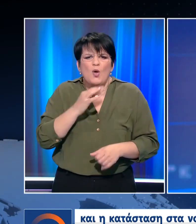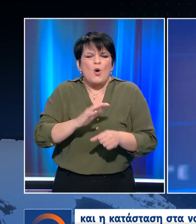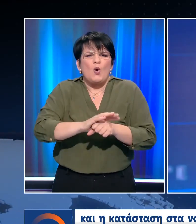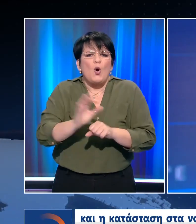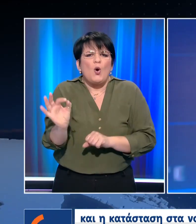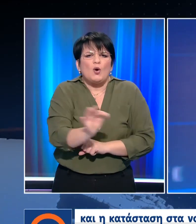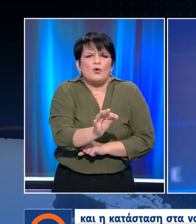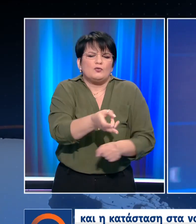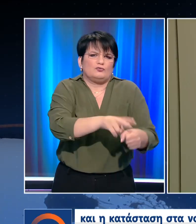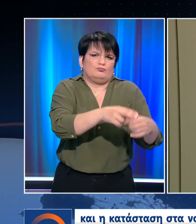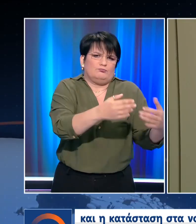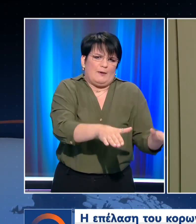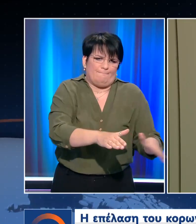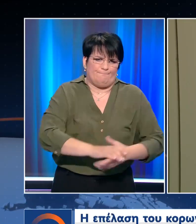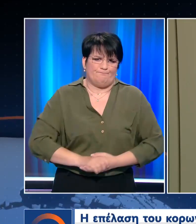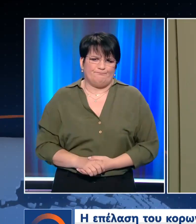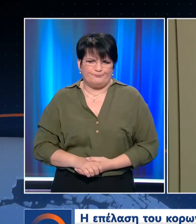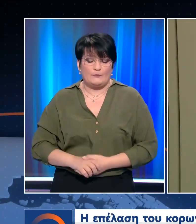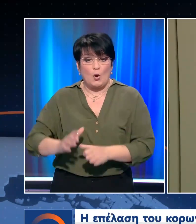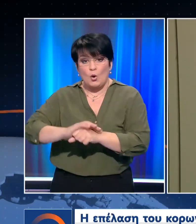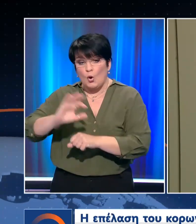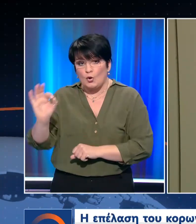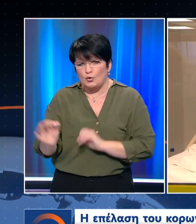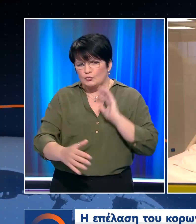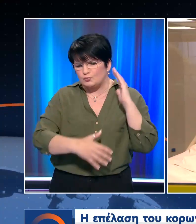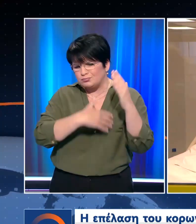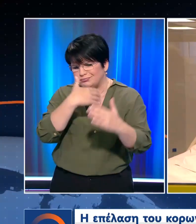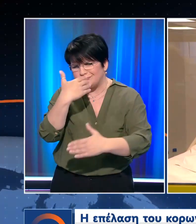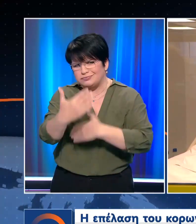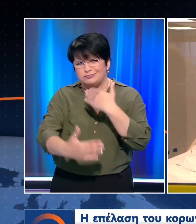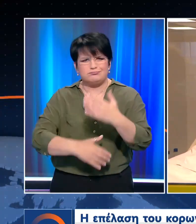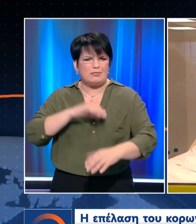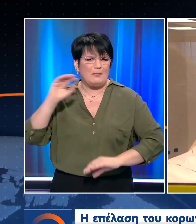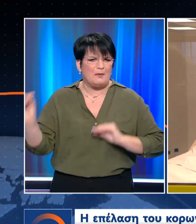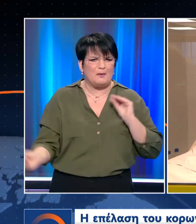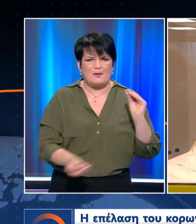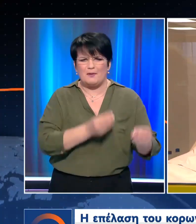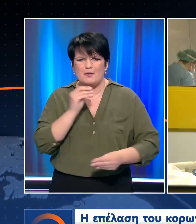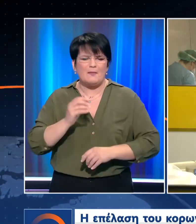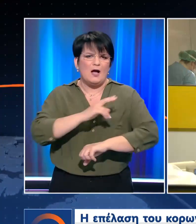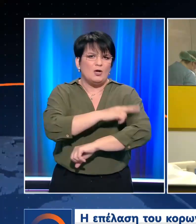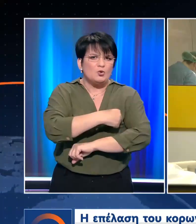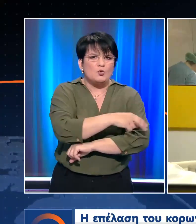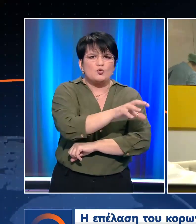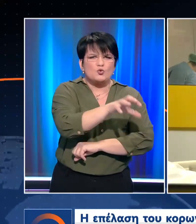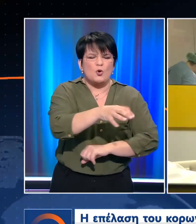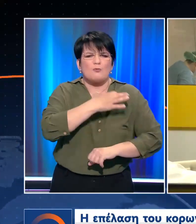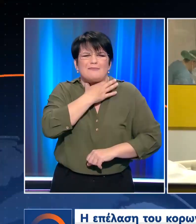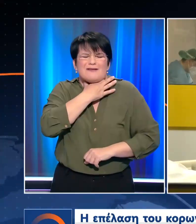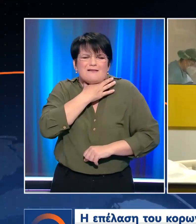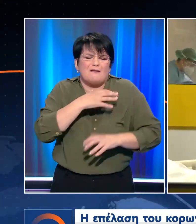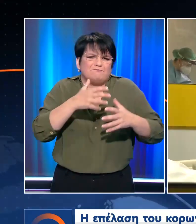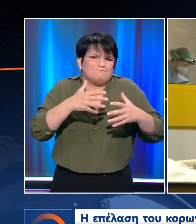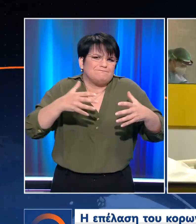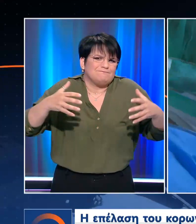του κορονοϊού. Η επέλαση του κορονοϊού συνεχίζεται με αμύωτους ρυθμούς και η πίεση στα νοσοκομεία παραμένει ασφικτική.